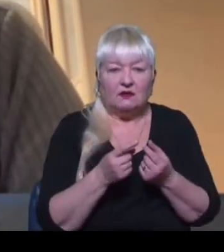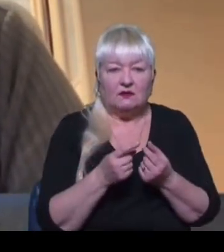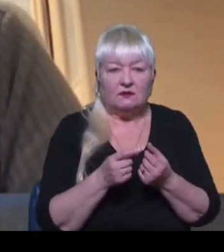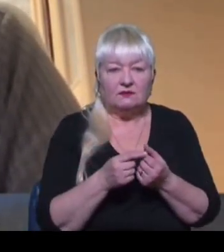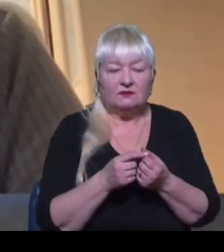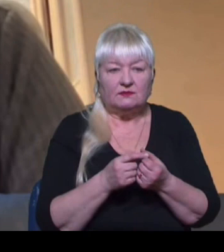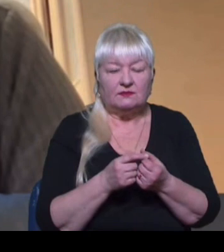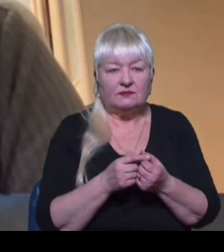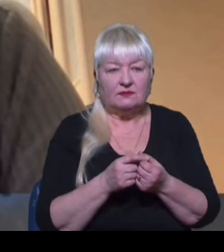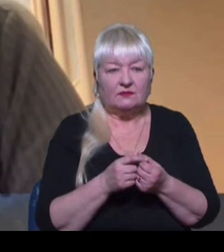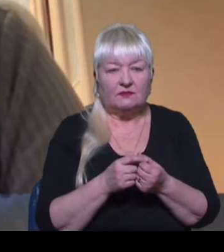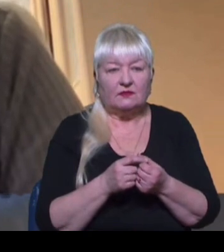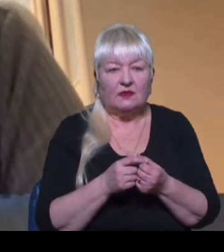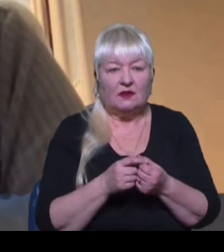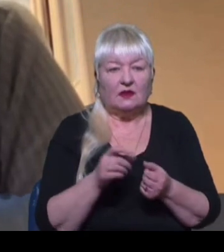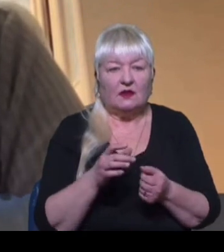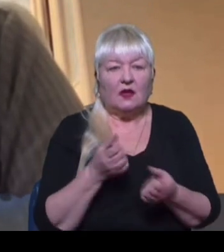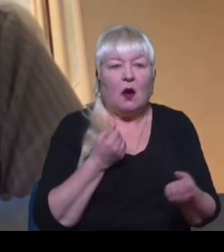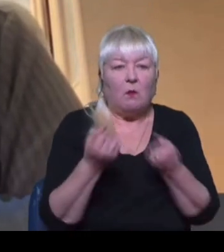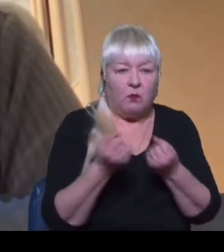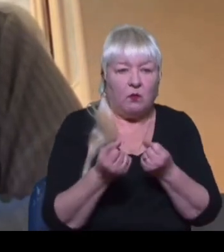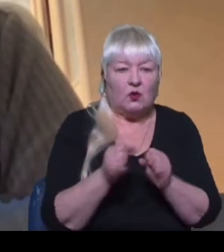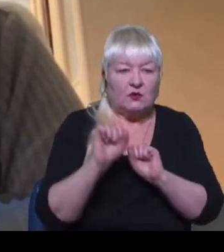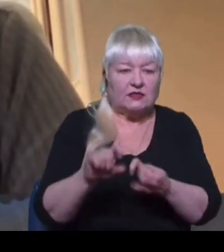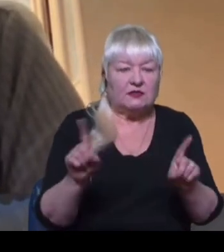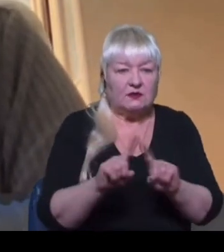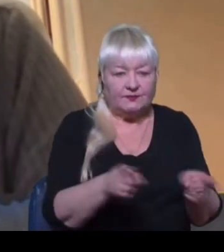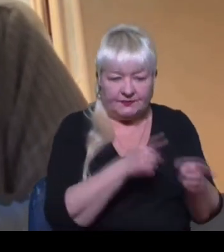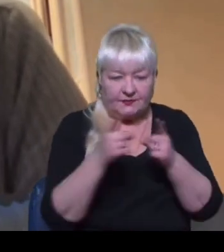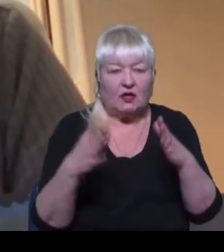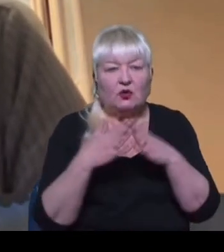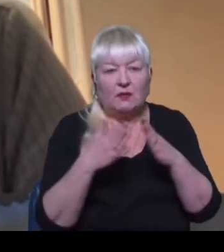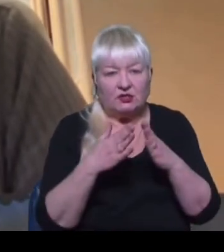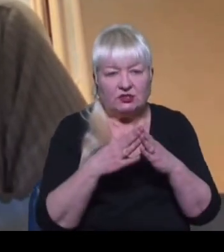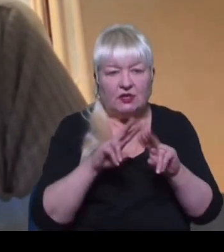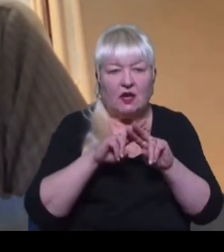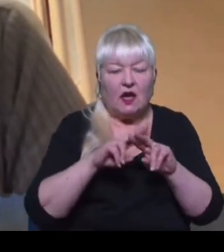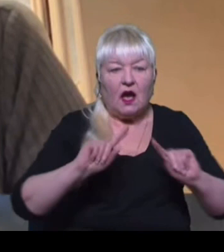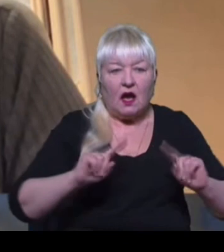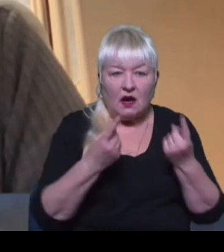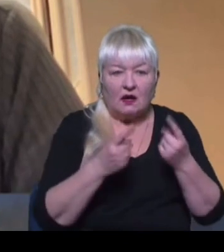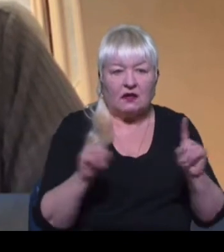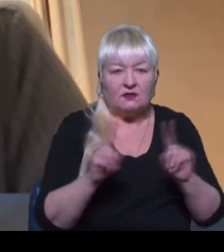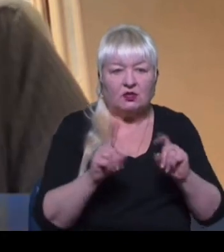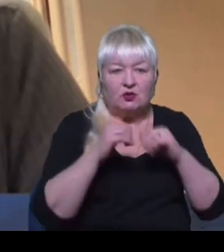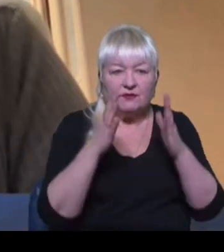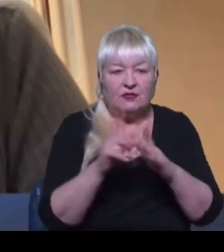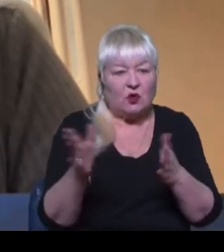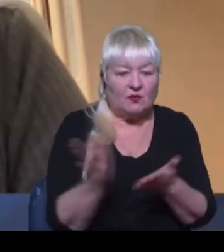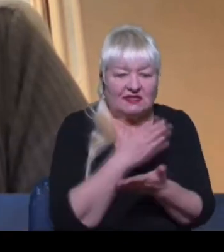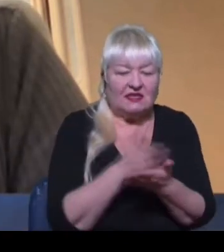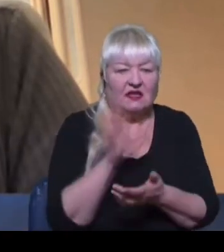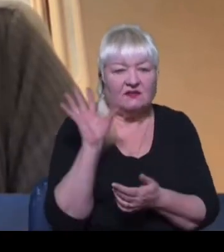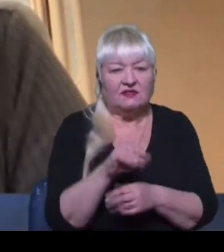Його захист з першого дня затримання боровся за те, щоб його перевели під домашній арешт. А в цілому, щоб з нього взагалі зняли всі